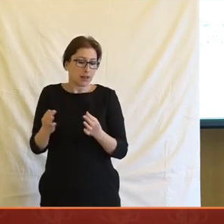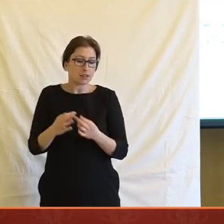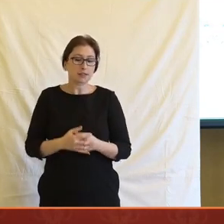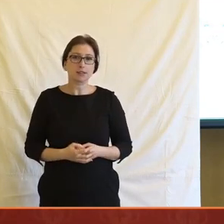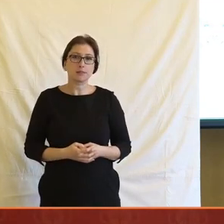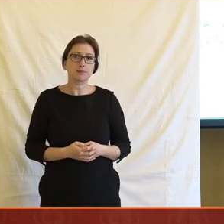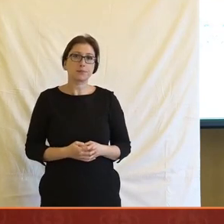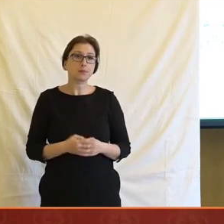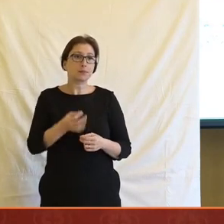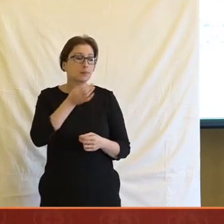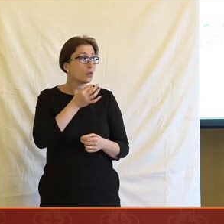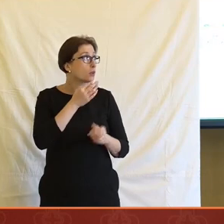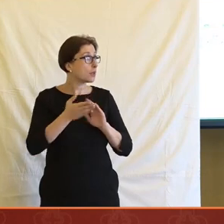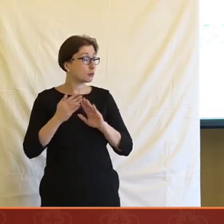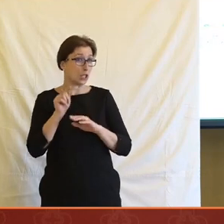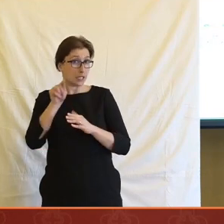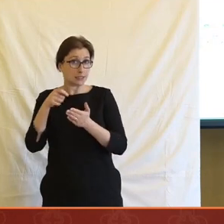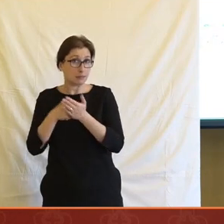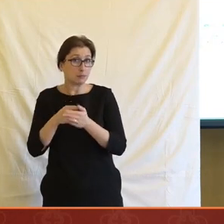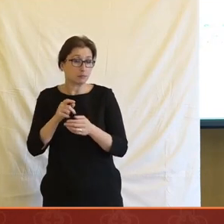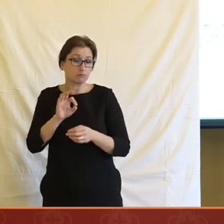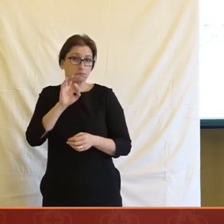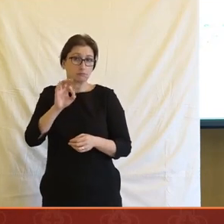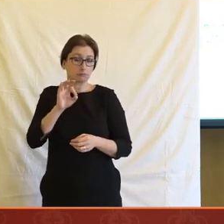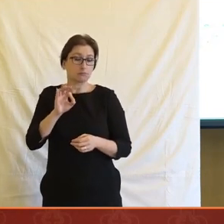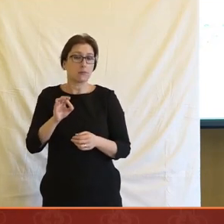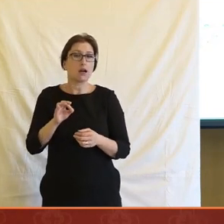Takže, jakože konkrétně třeba tady ten model, tak ten je jako velmi zajímavý.